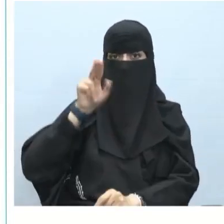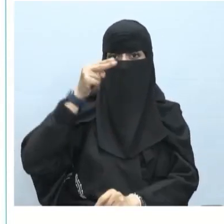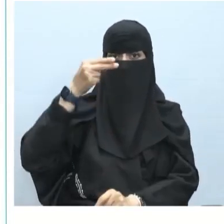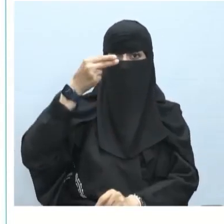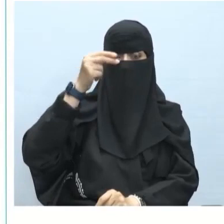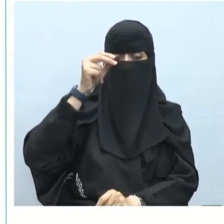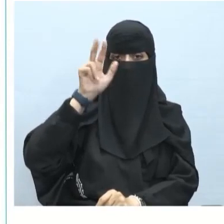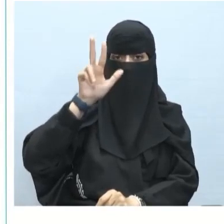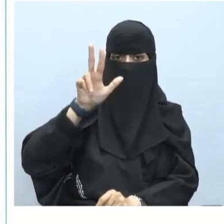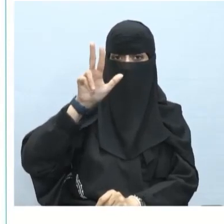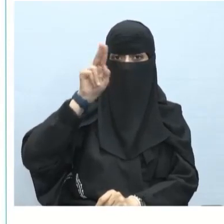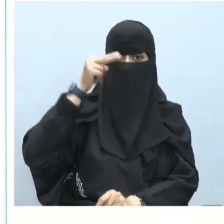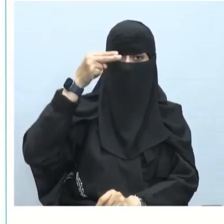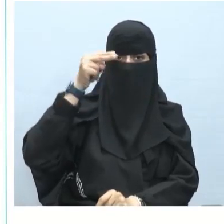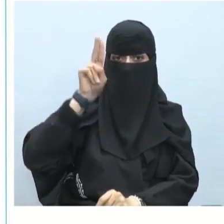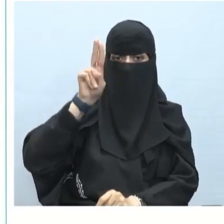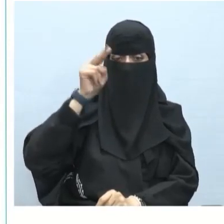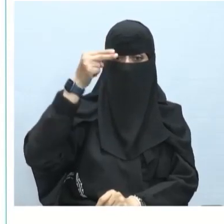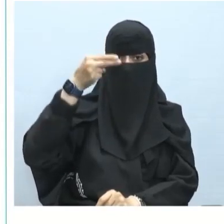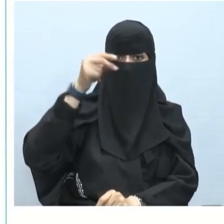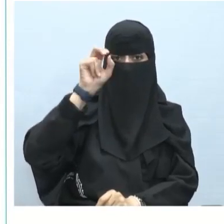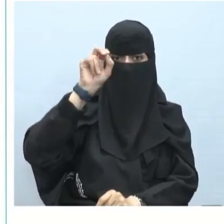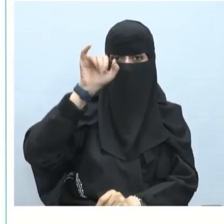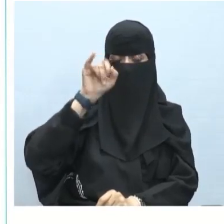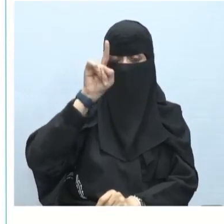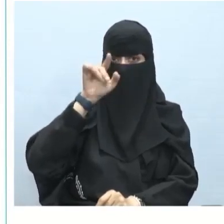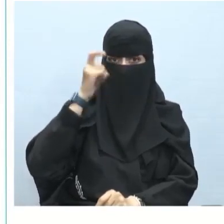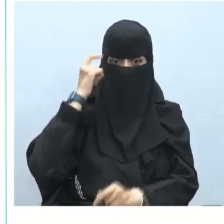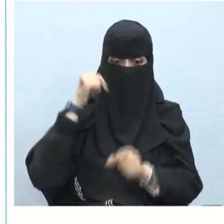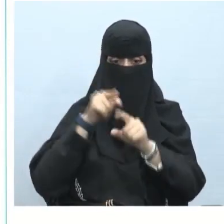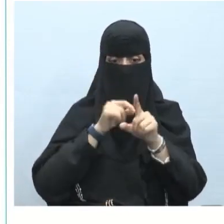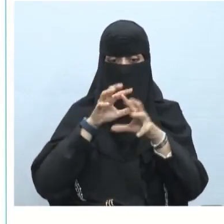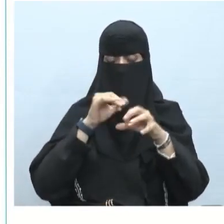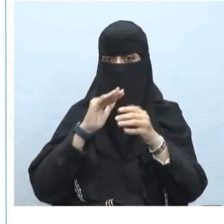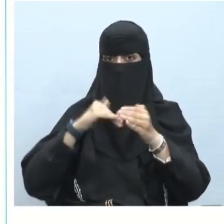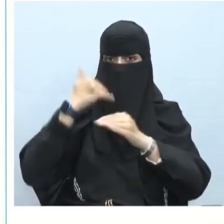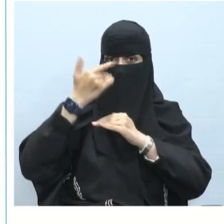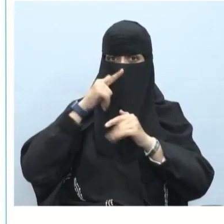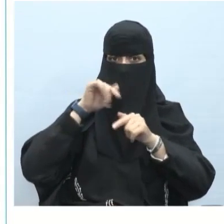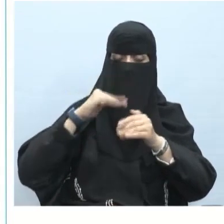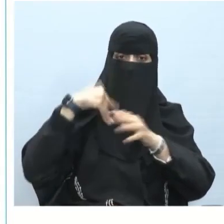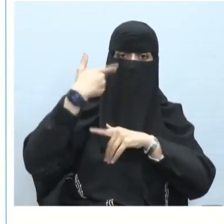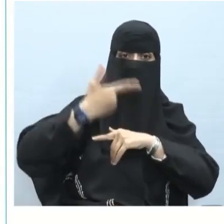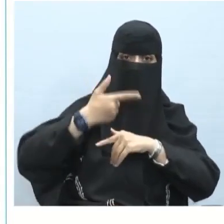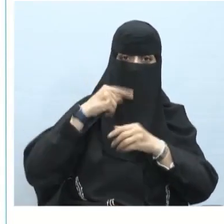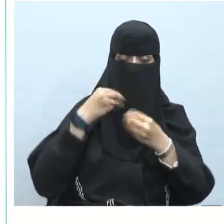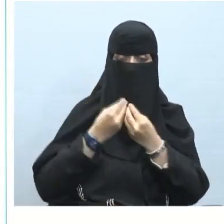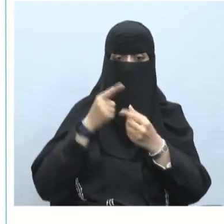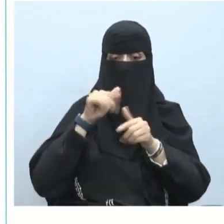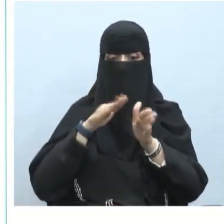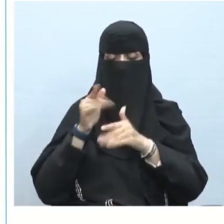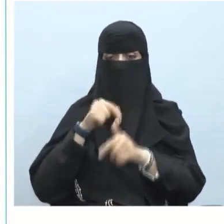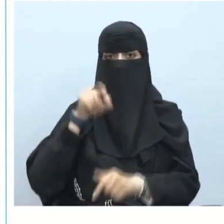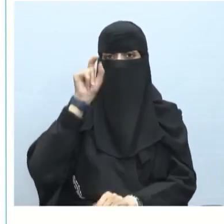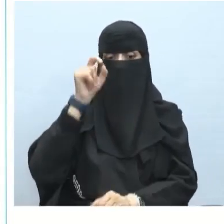الذي يفيد الترتيب مع التعقيب تعرفنا الحروف ومعانيها إذن هو حرف الفا والمعطوف